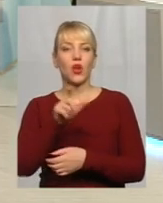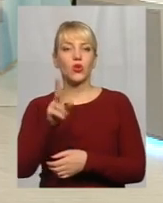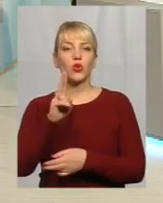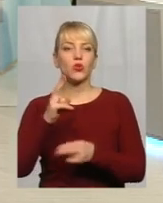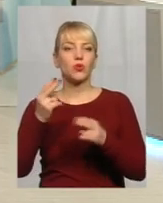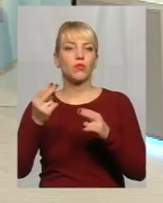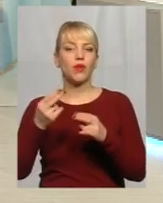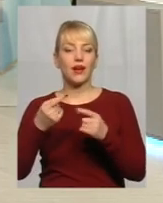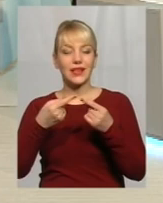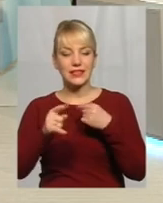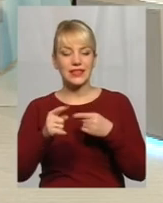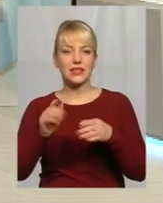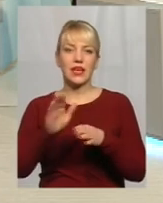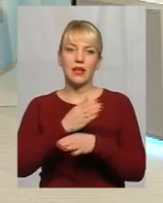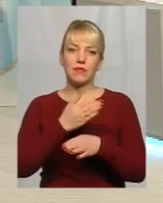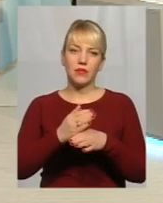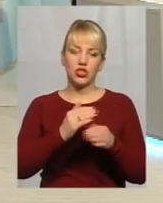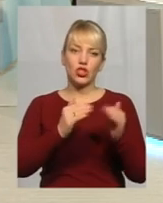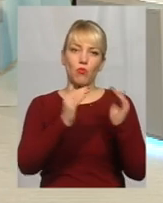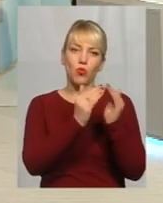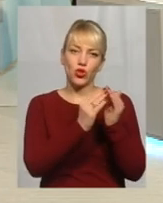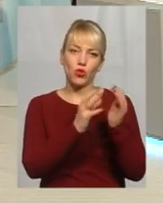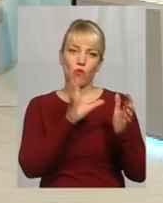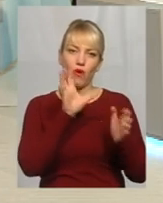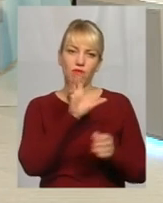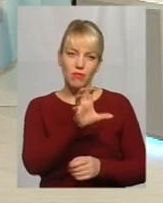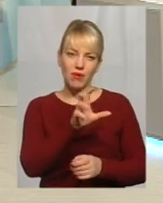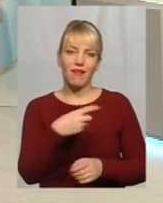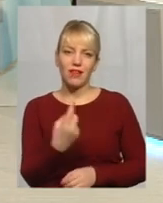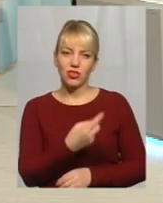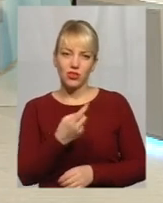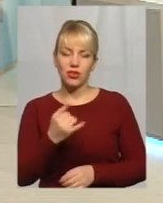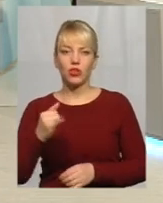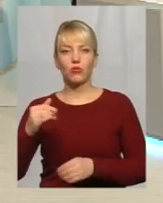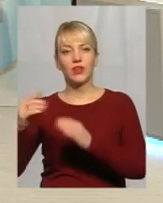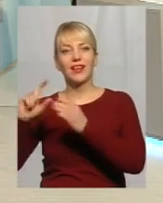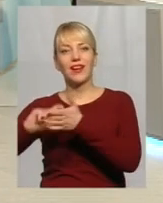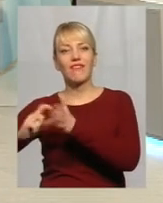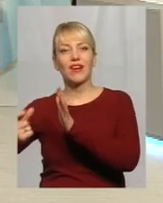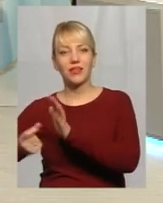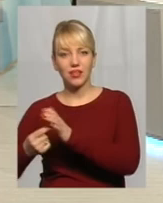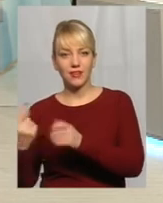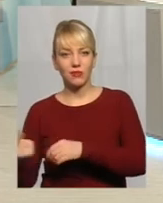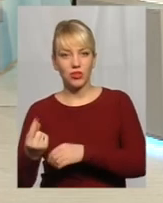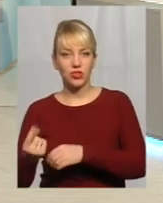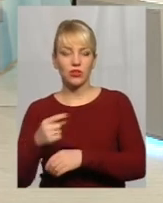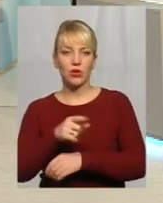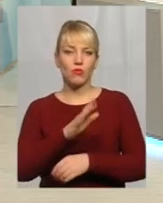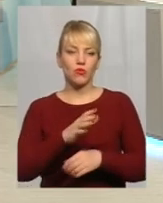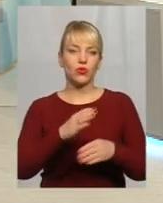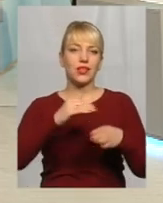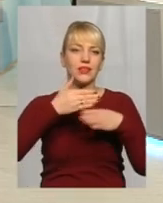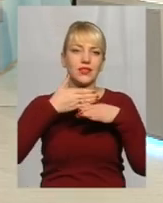різниця між показниками будинкового обліку і розподільчого обліку буде розподілятися між мешканцями